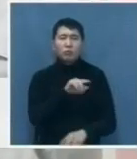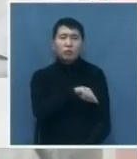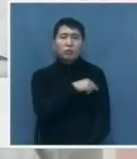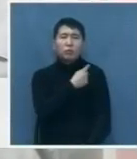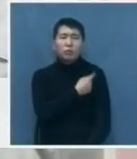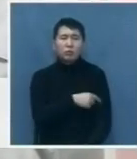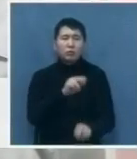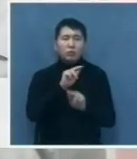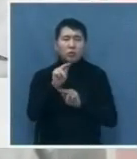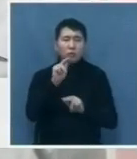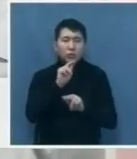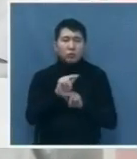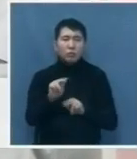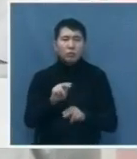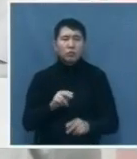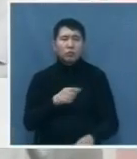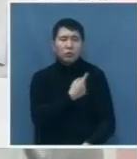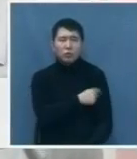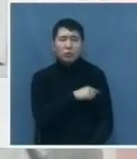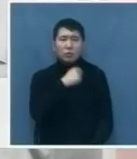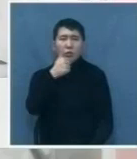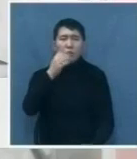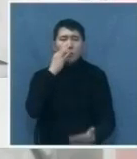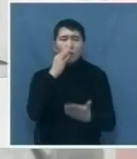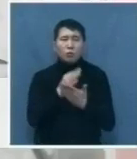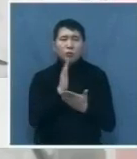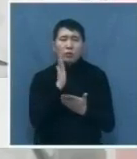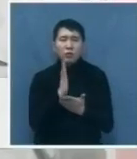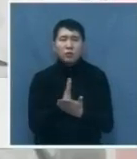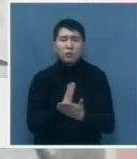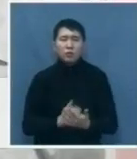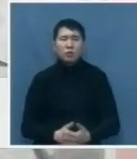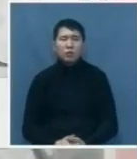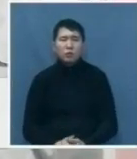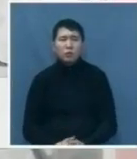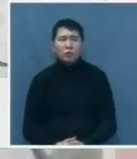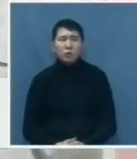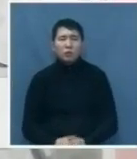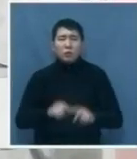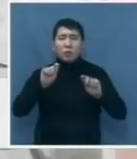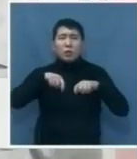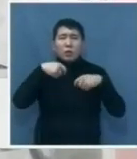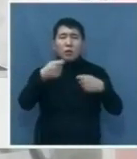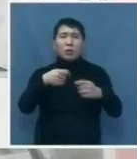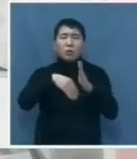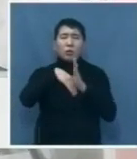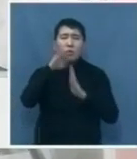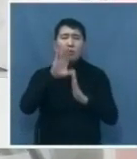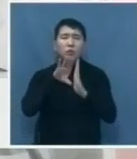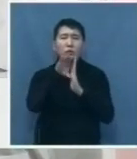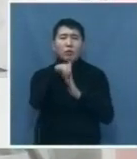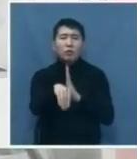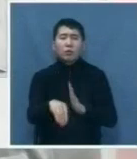Врачи обучаются, врачи очень хорошие, опытные. И тот опыт, который мы им передаем, они успешно уже внедряют